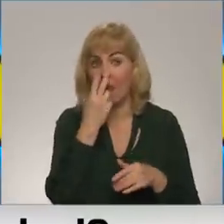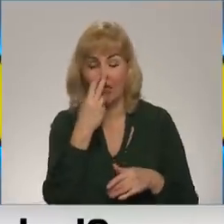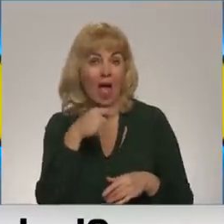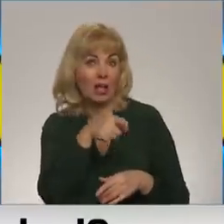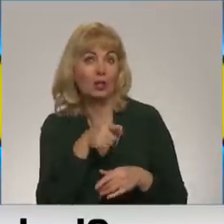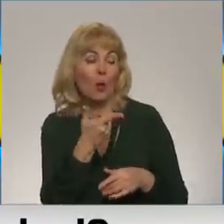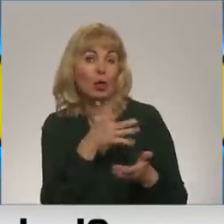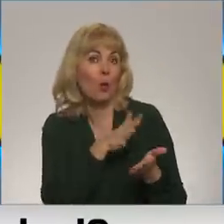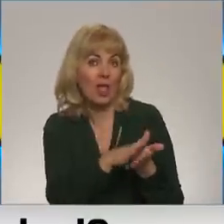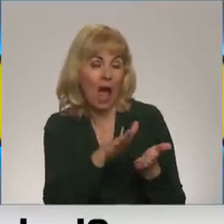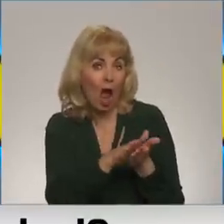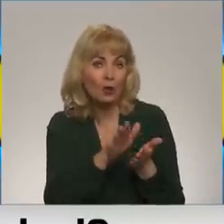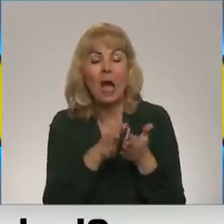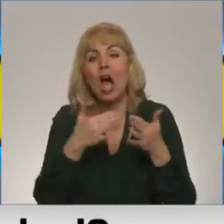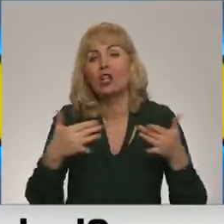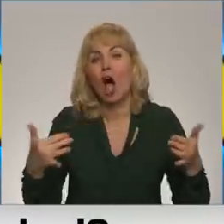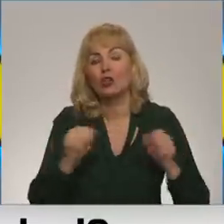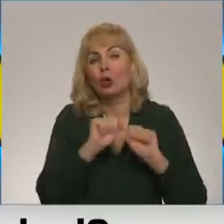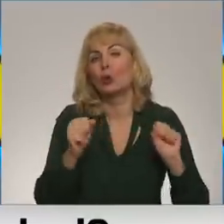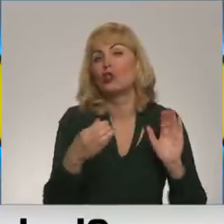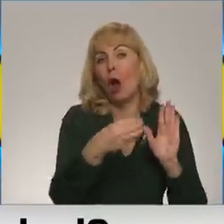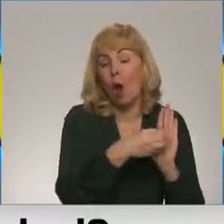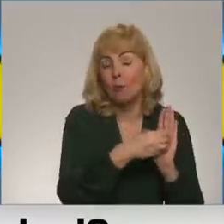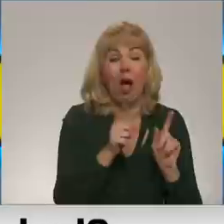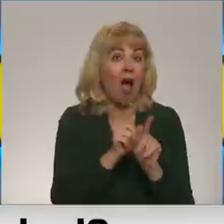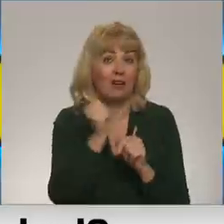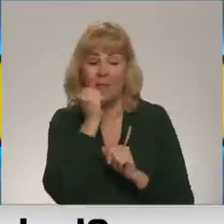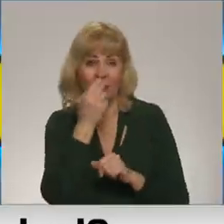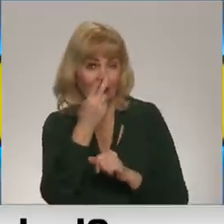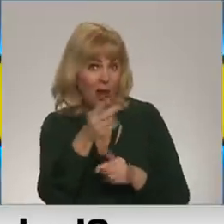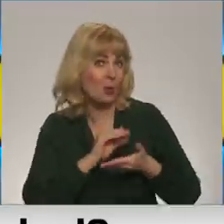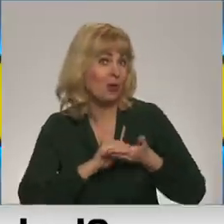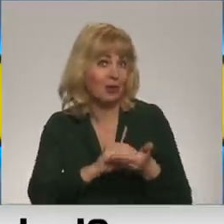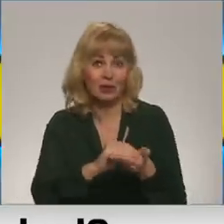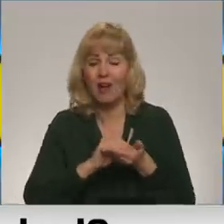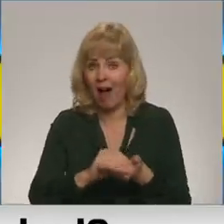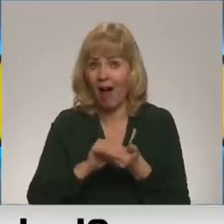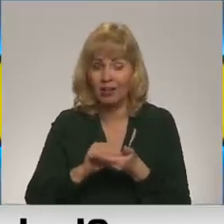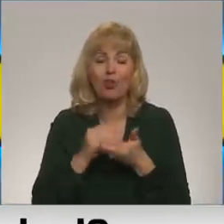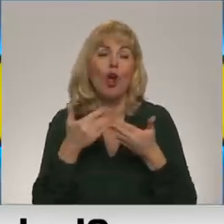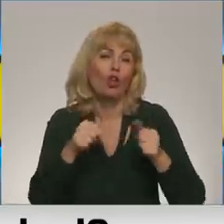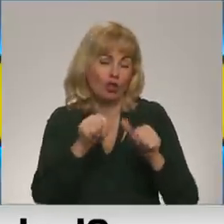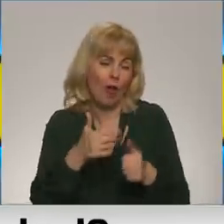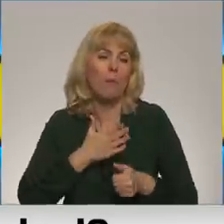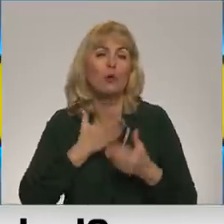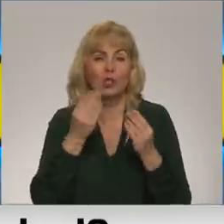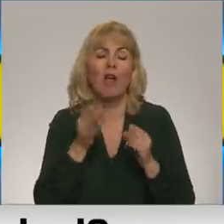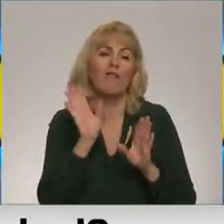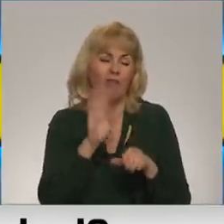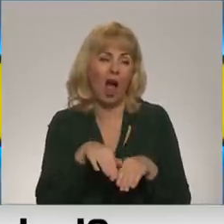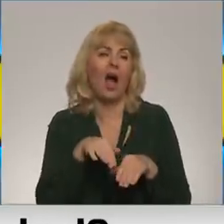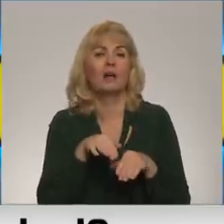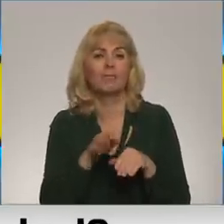tu patērē, dažādi drošie čata aplikācijas, kur arī Kremlis neredz, ar ko saraksties, kas informāciju, ko tu patērē. Ir dažādi veidi mūsdienās, kā var to apiet.